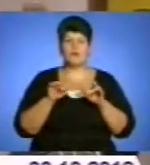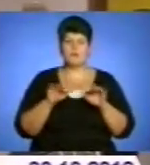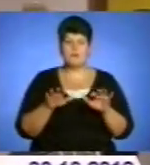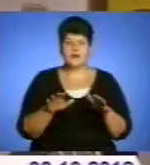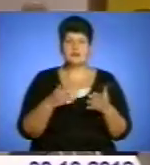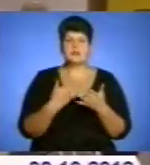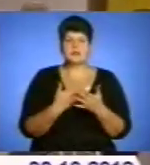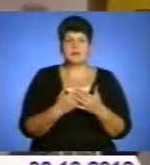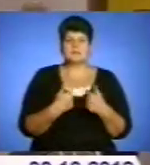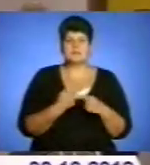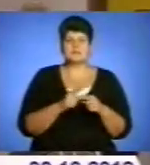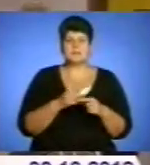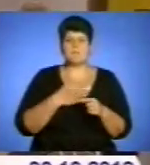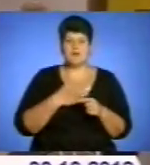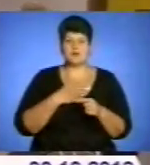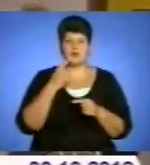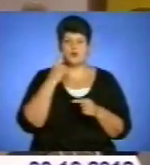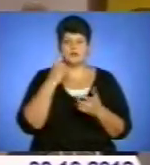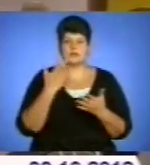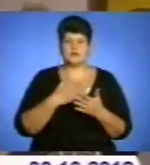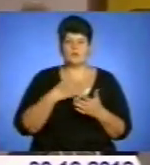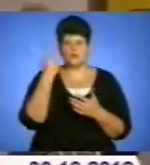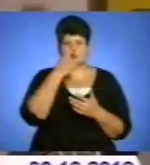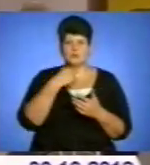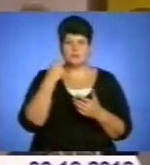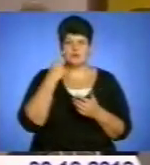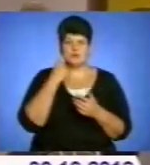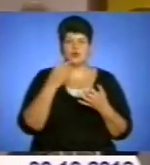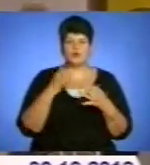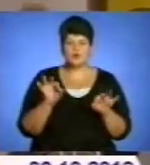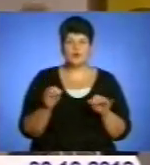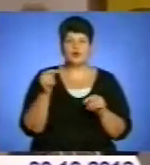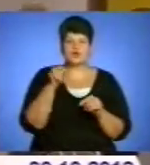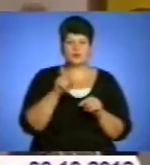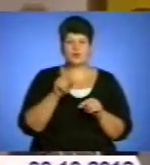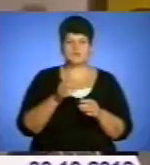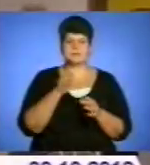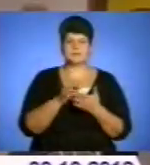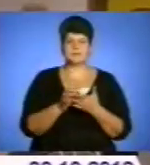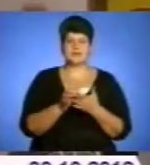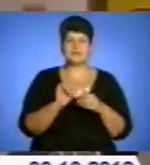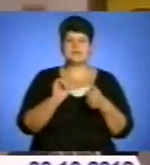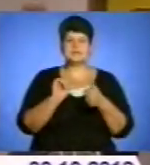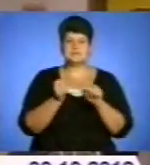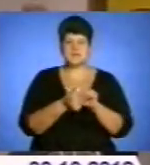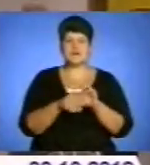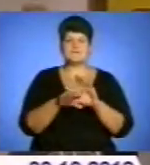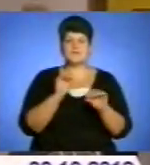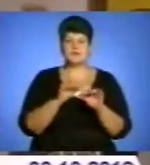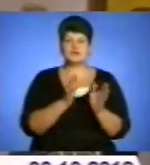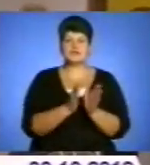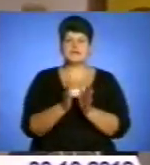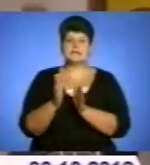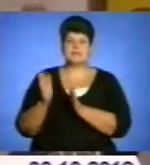принаймні це моя оцінка, особиста оцінка, дозволюю її тут, що зміна виборчої системи